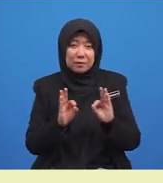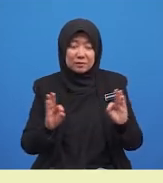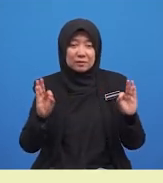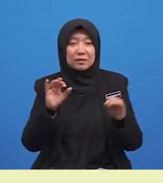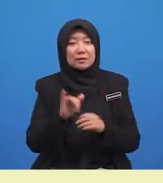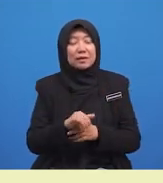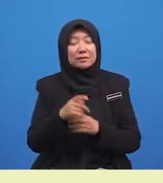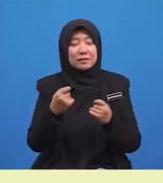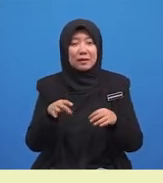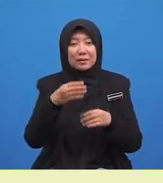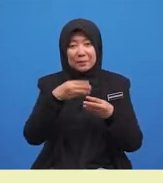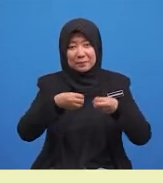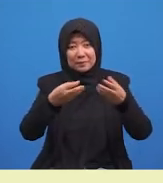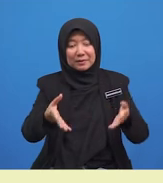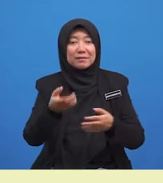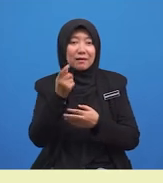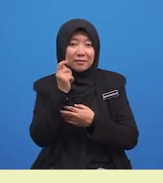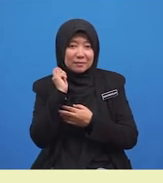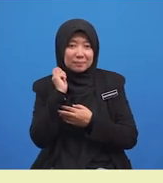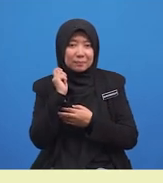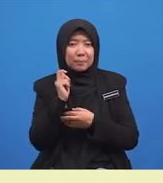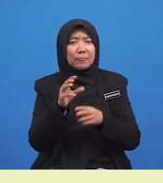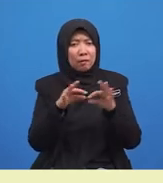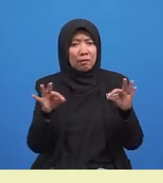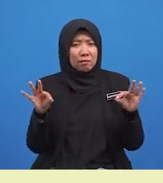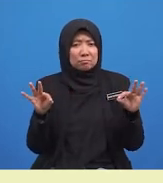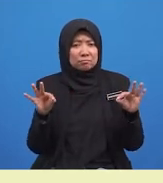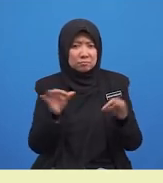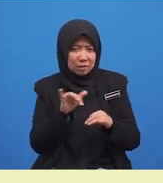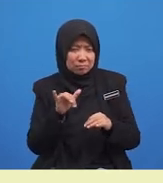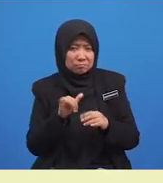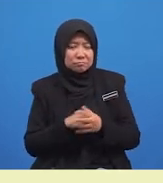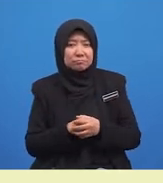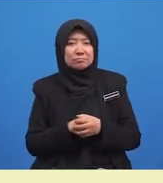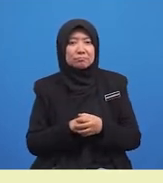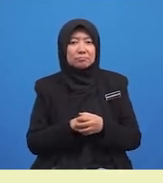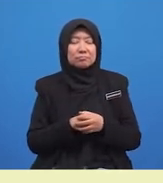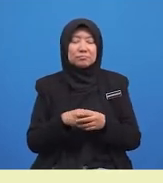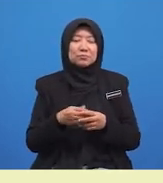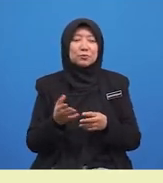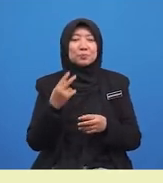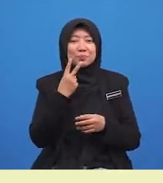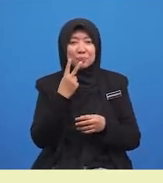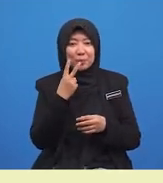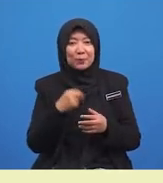diberi tadi. Adakah ayat kamu sama dengan ayat ini? Ayuh kita semak.